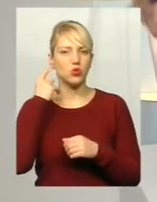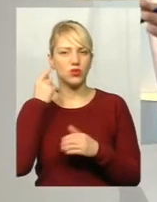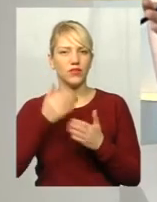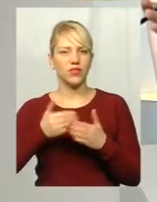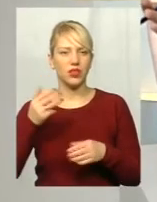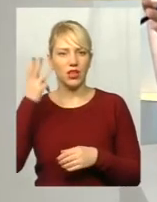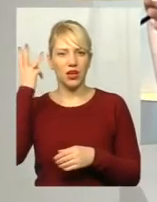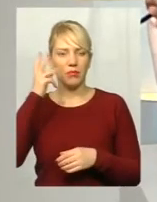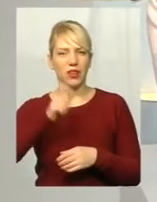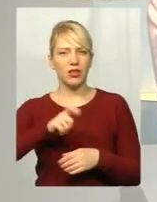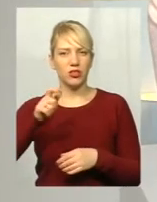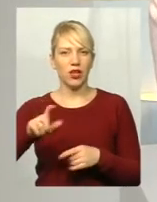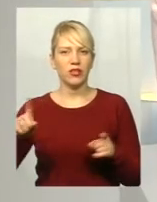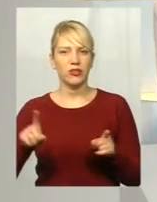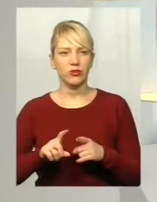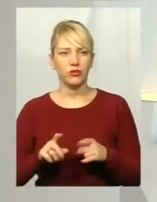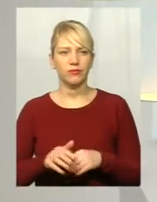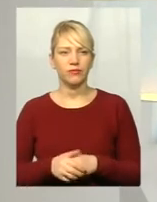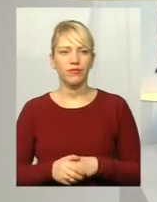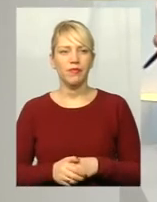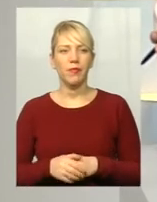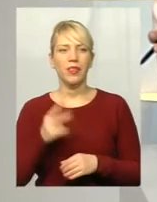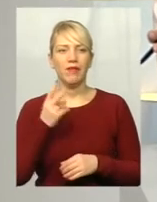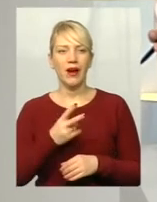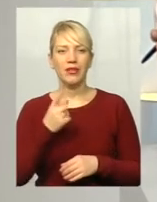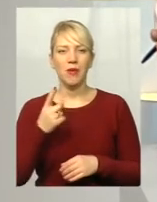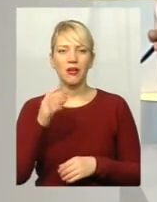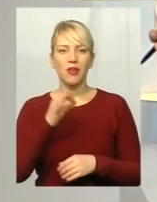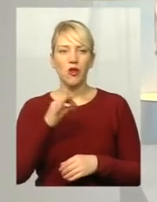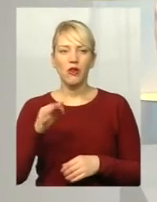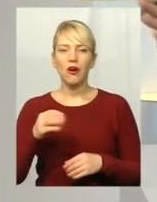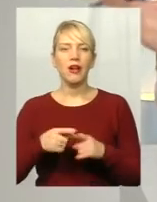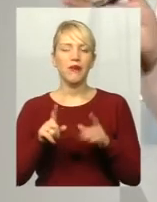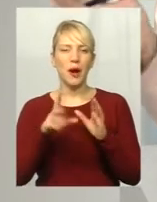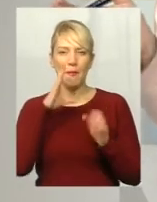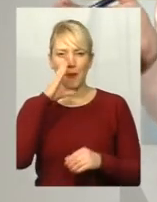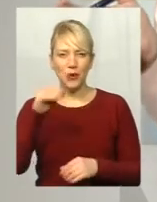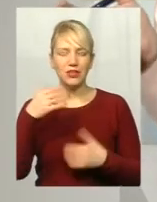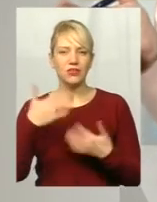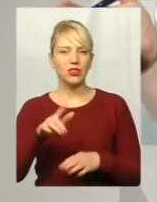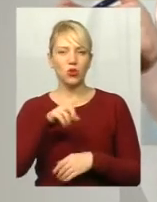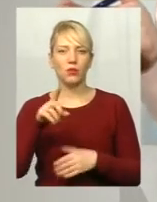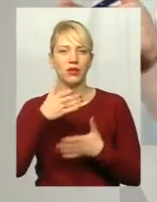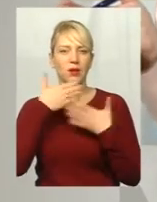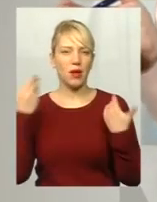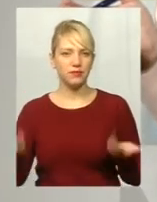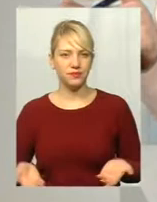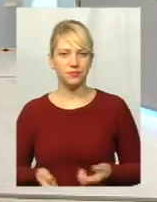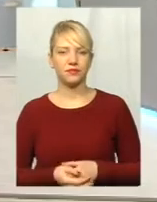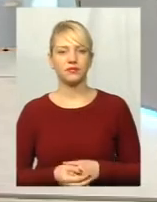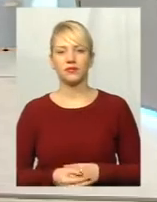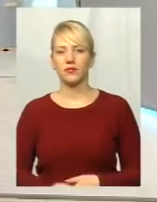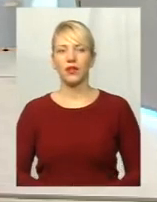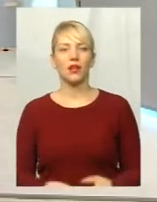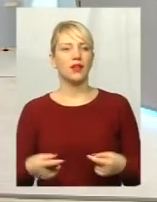хмельничан, що там 21.00 вже маршрутки там певного номеру вже немає на рейсі. Ні, такого